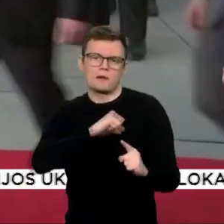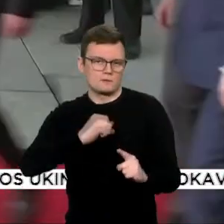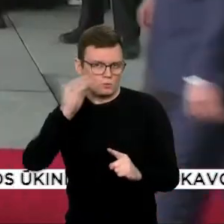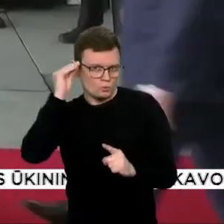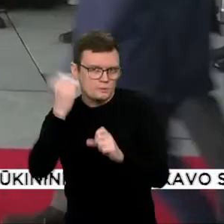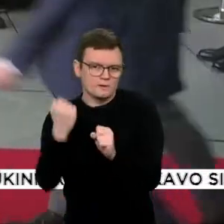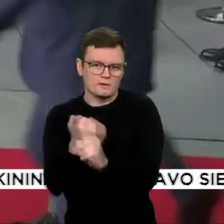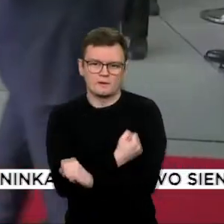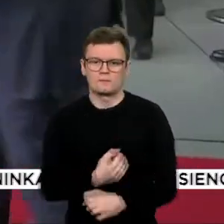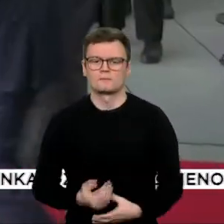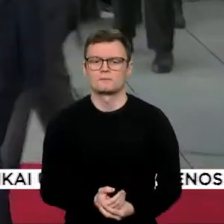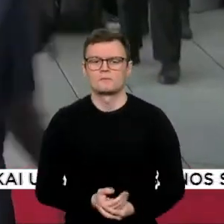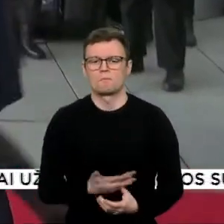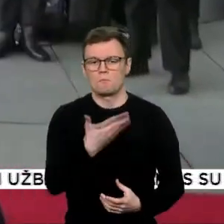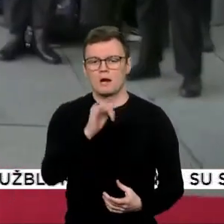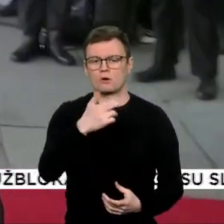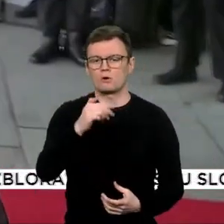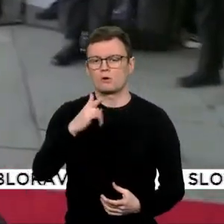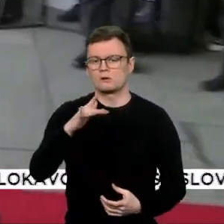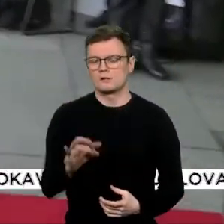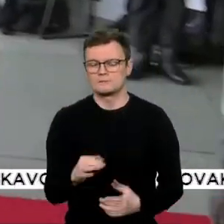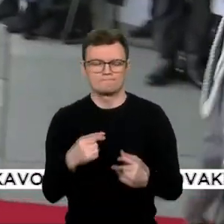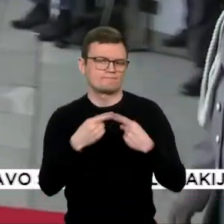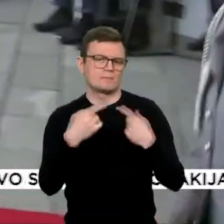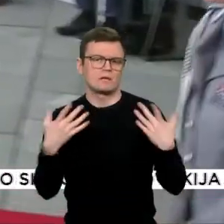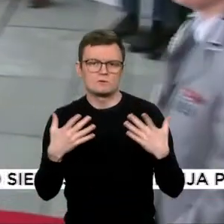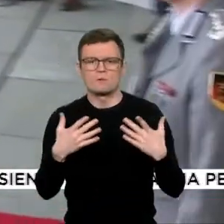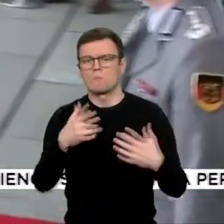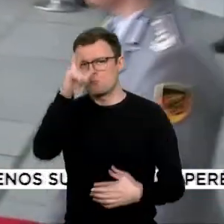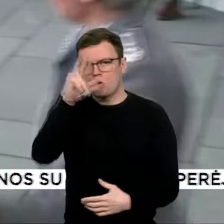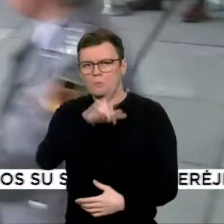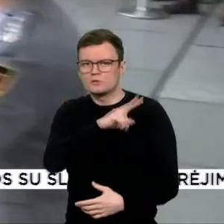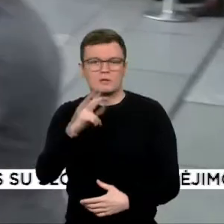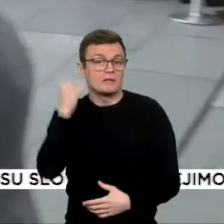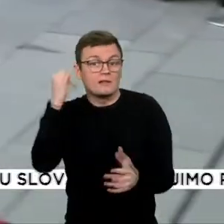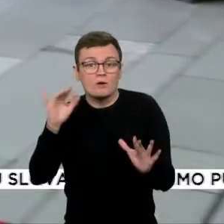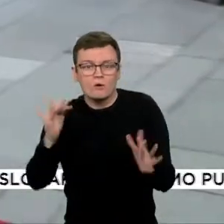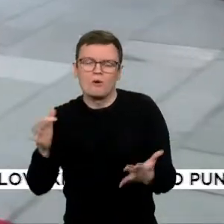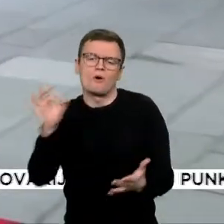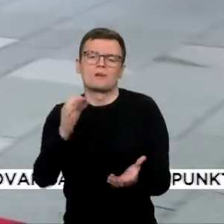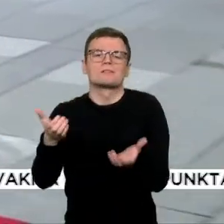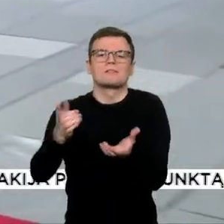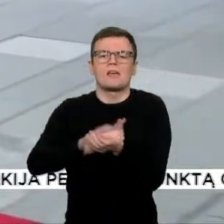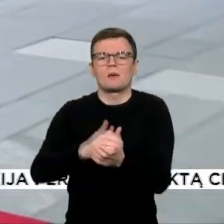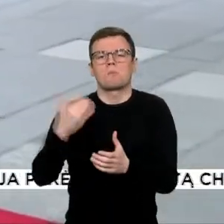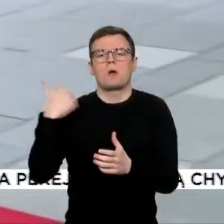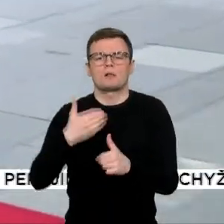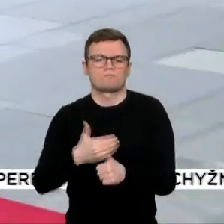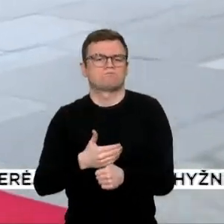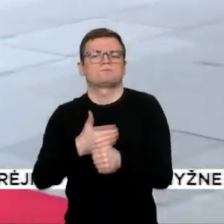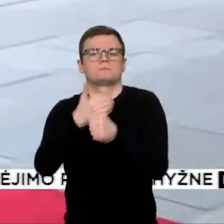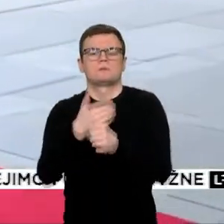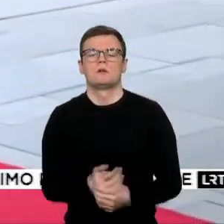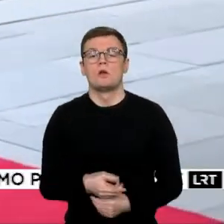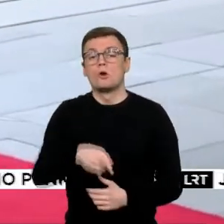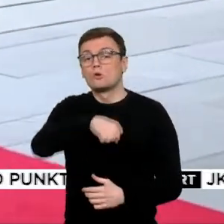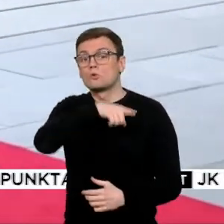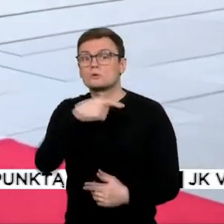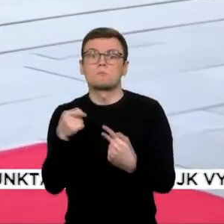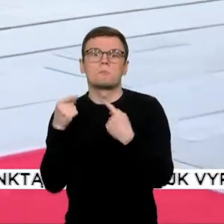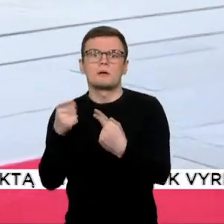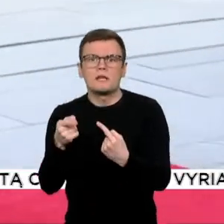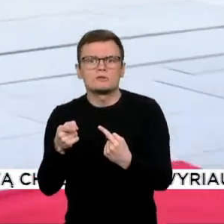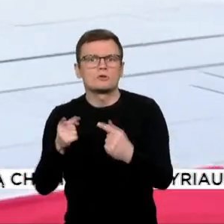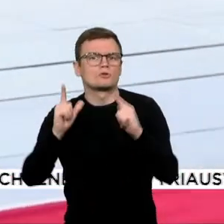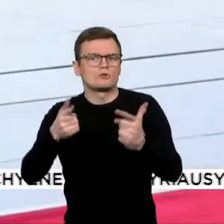Makronas atmetė popiežiausį dėją dėl taikos kelti Baltą vėliavą, nes Rusija tapo priešininkę, kuri nori plėstis